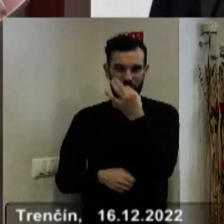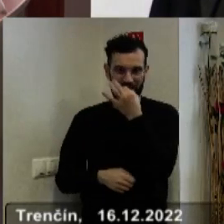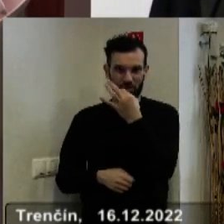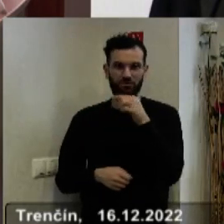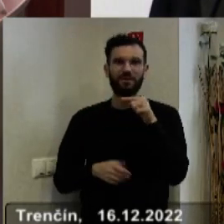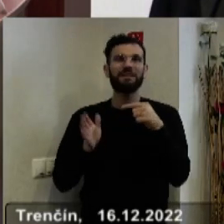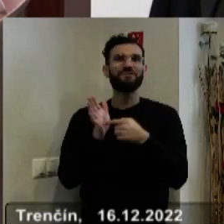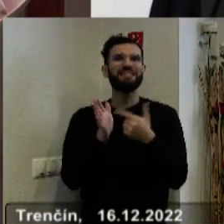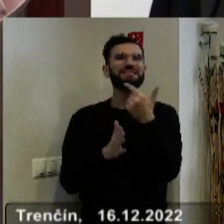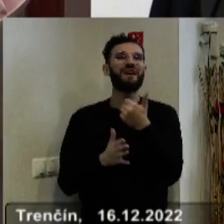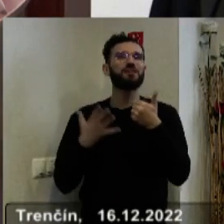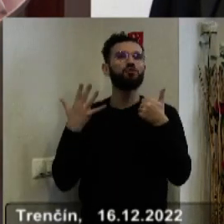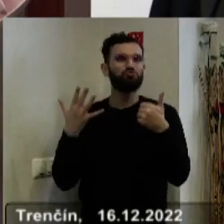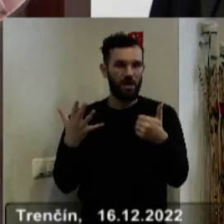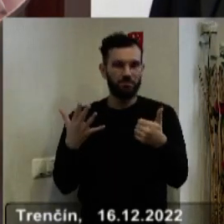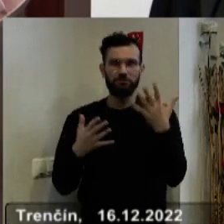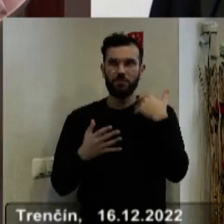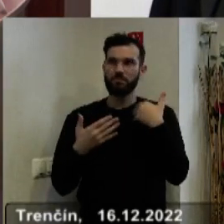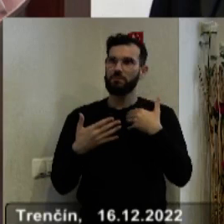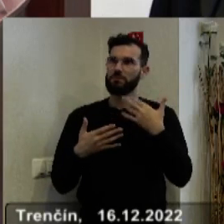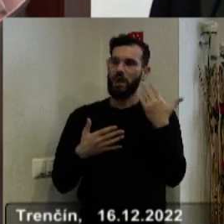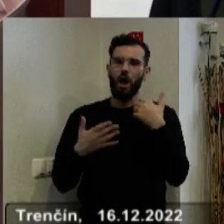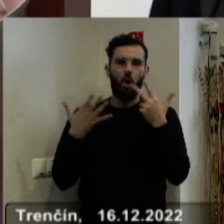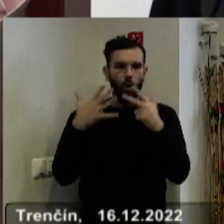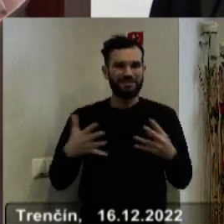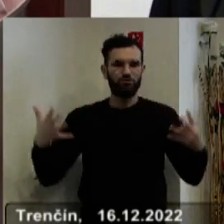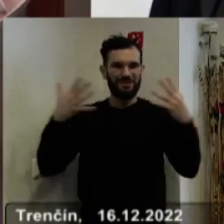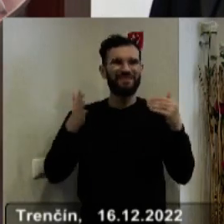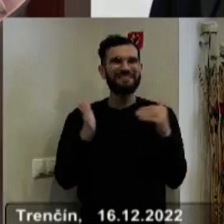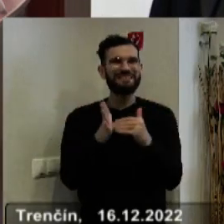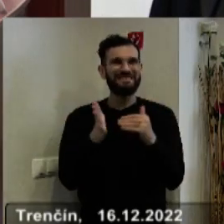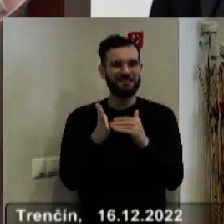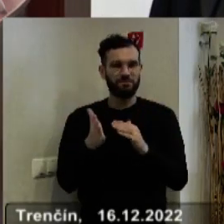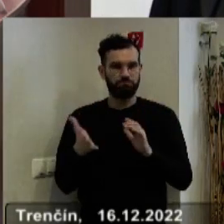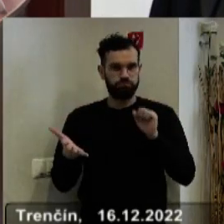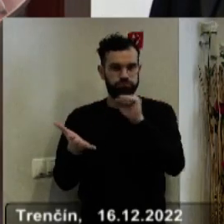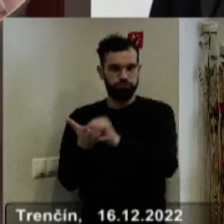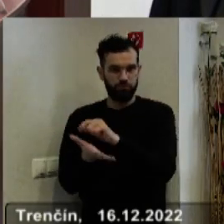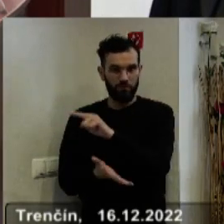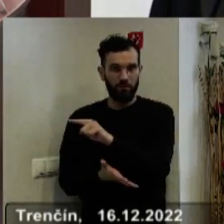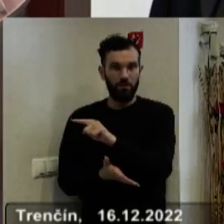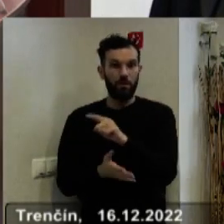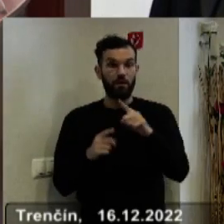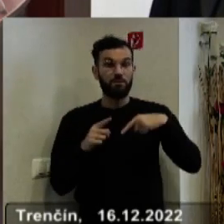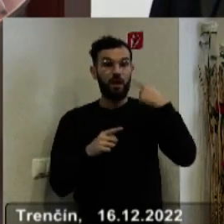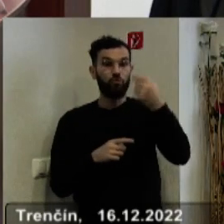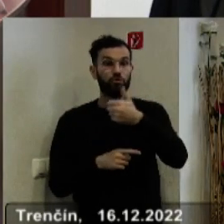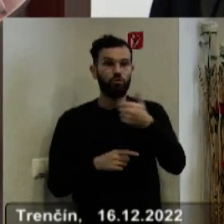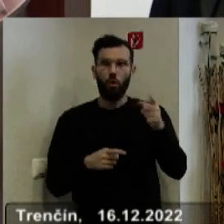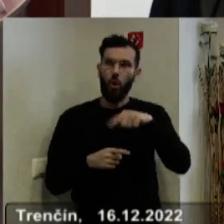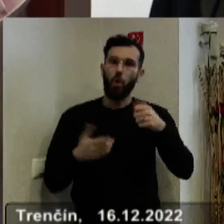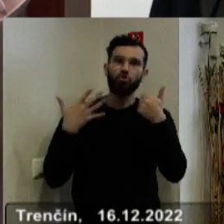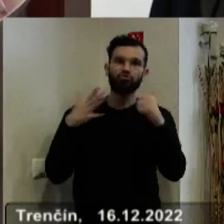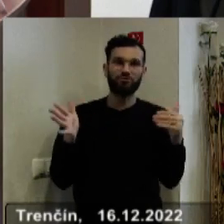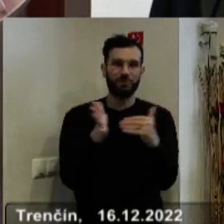Tam sme vlastne tento rok dali vyššie 800 000. 890 000. A na budúci rok je v rozpočte. 600. Naplánované nejakých